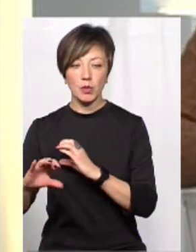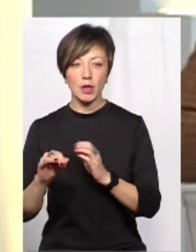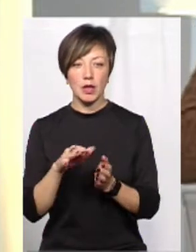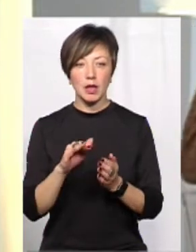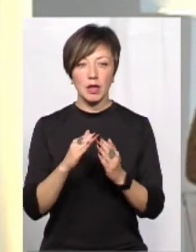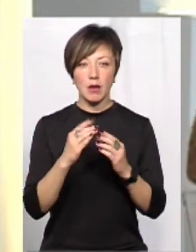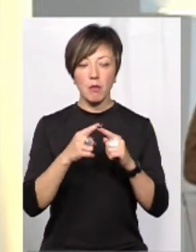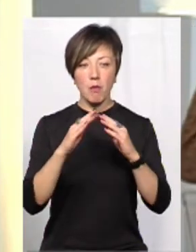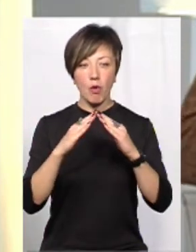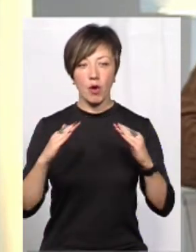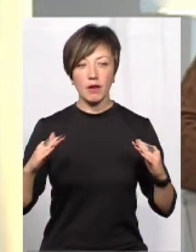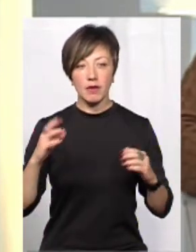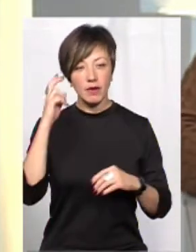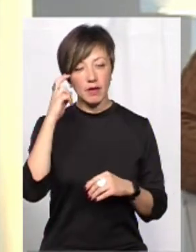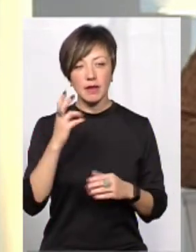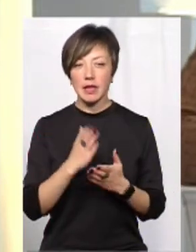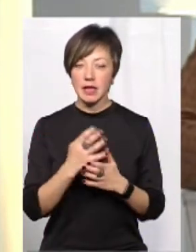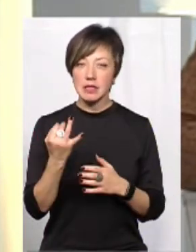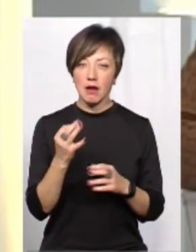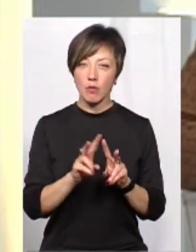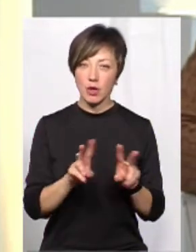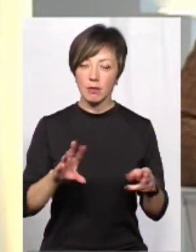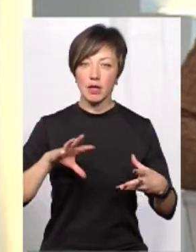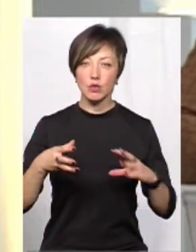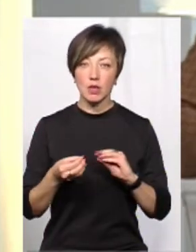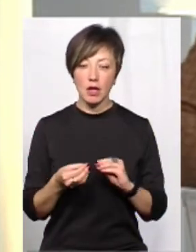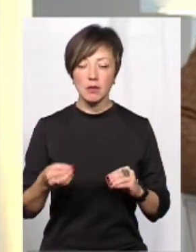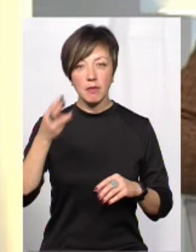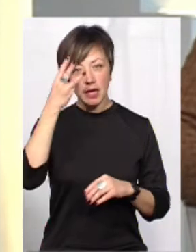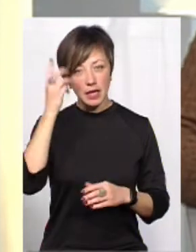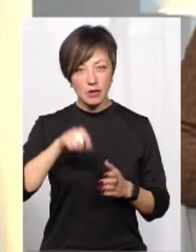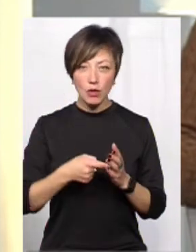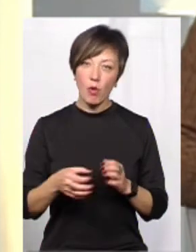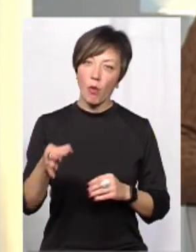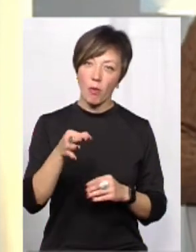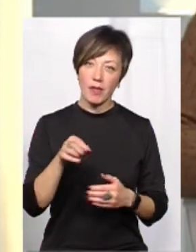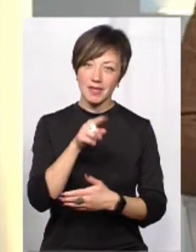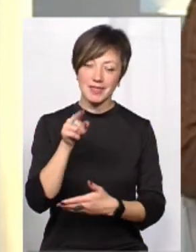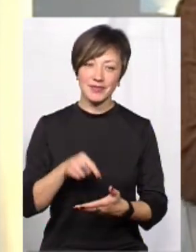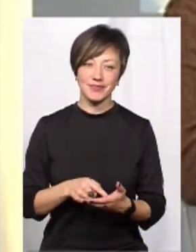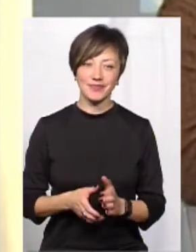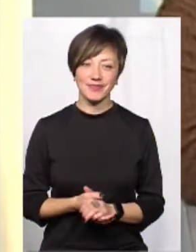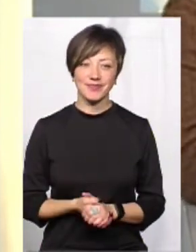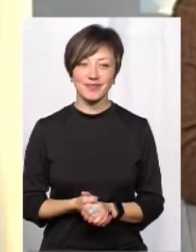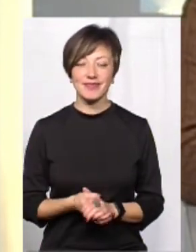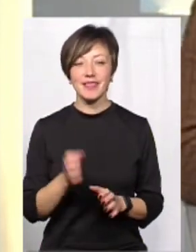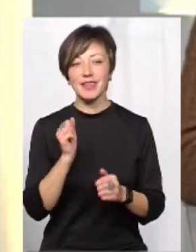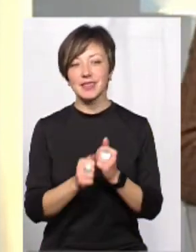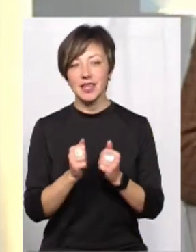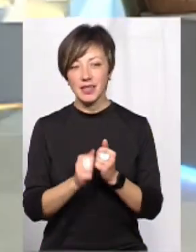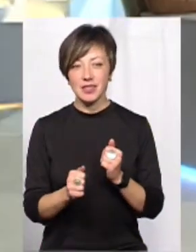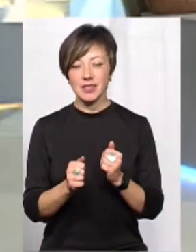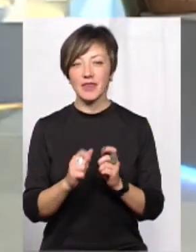покрилів у Києві. А ось цікаво, чи є якісь подібні результати саме по Хмельницькому чи області? Ну, дуже часто